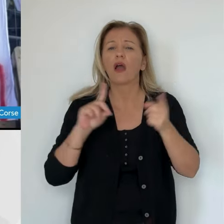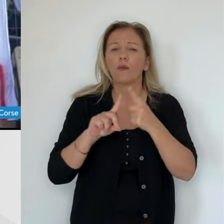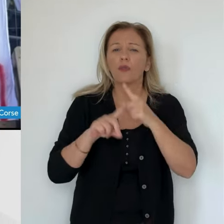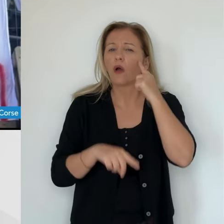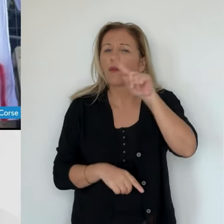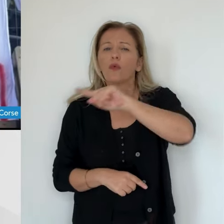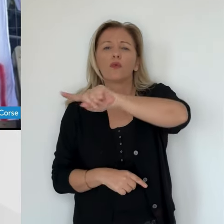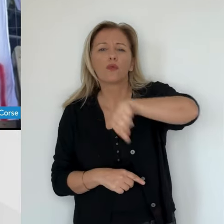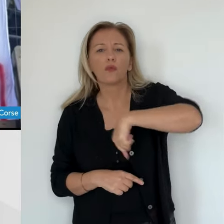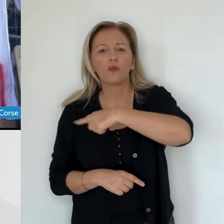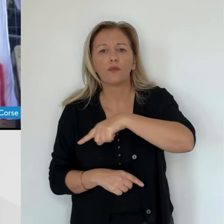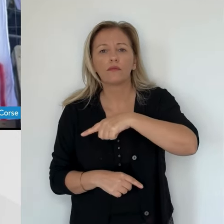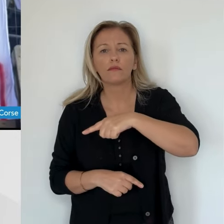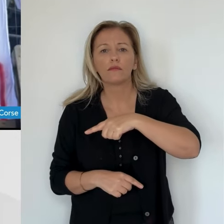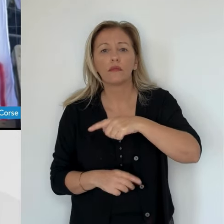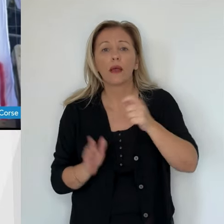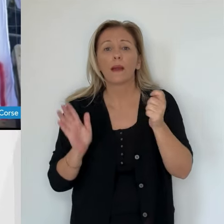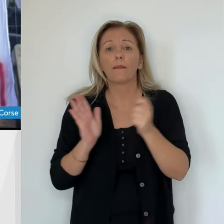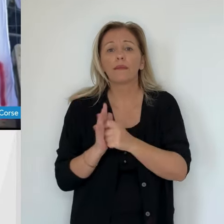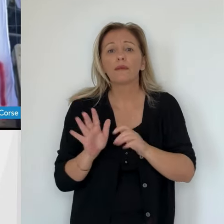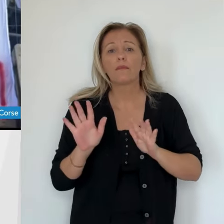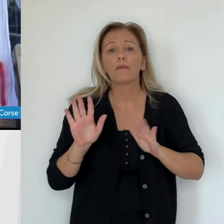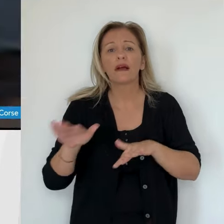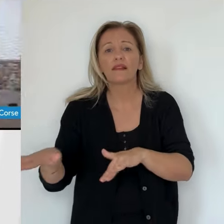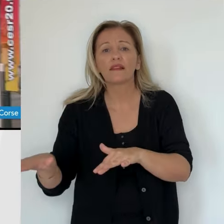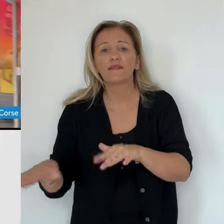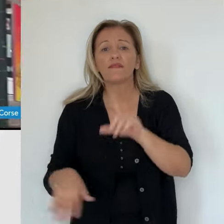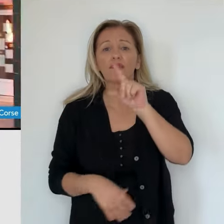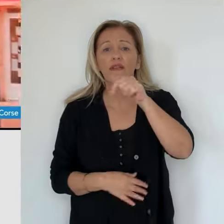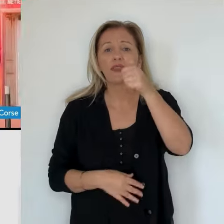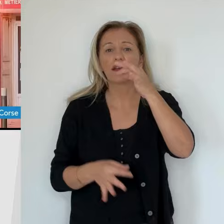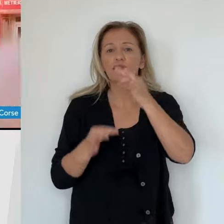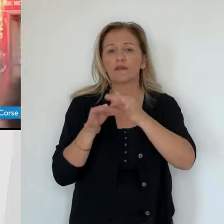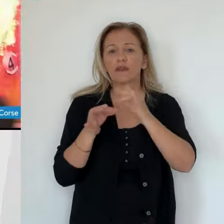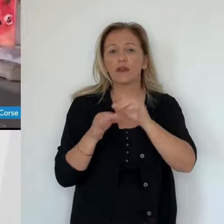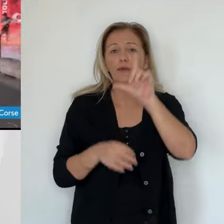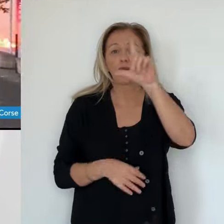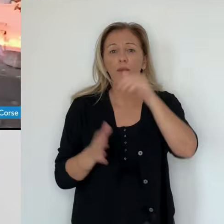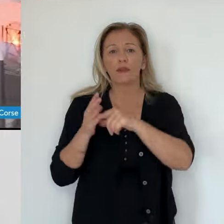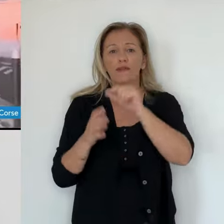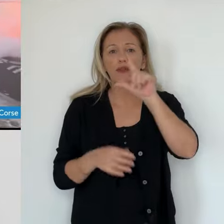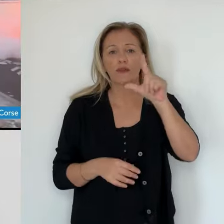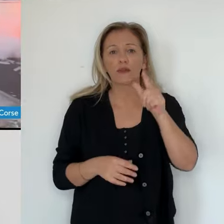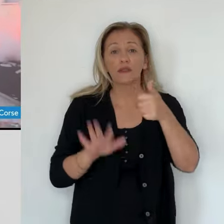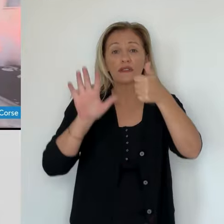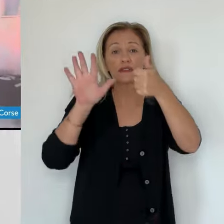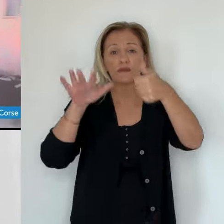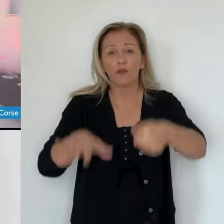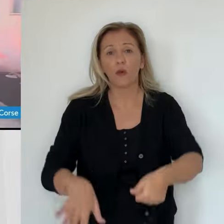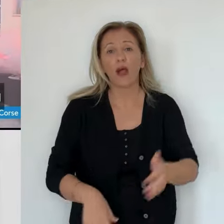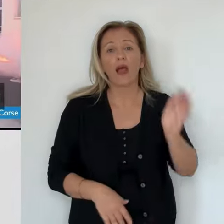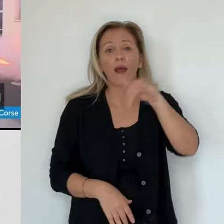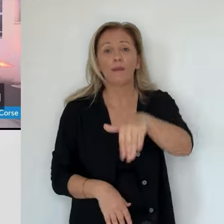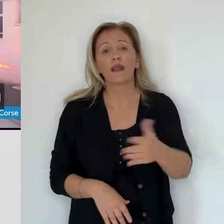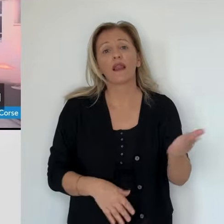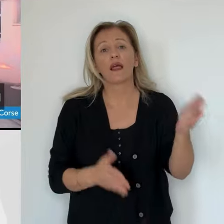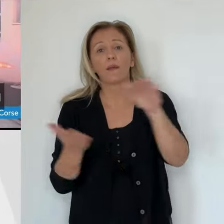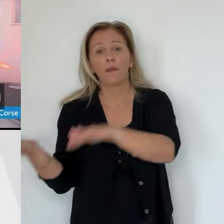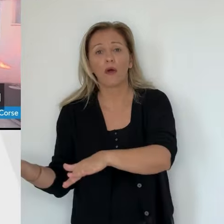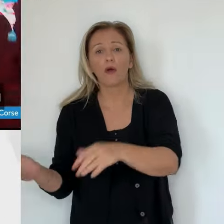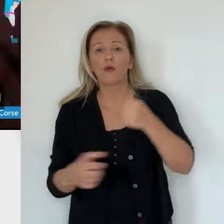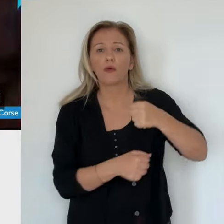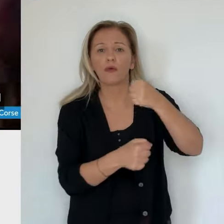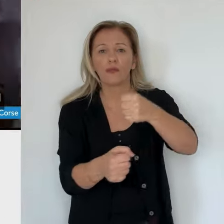nos valeurs et tout ce qui va avec. De cette manifestation à Bastia, le 21 septembre 2022,